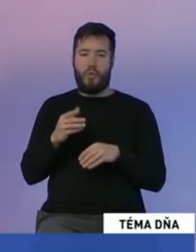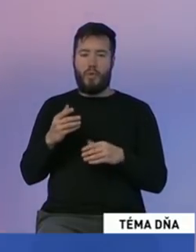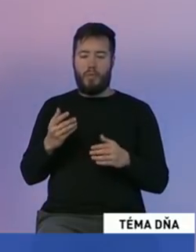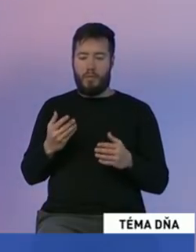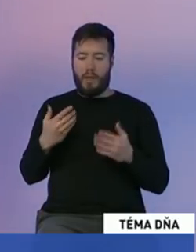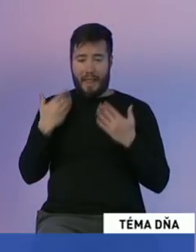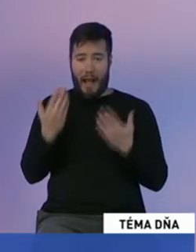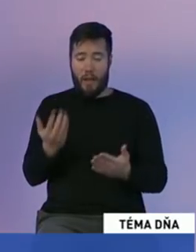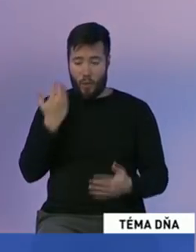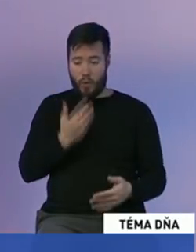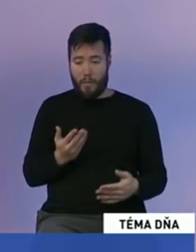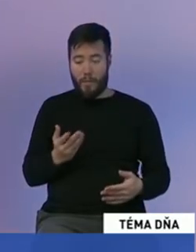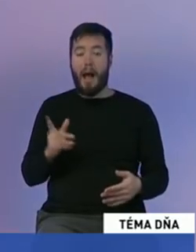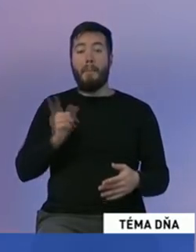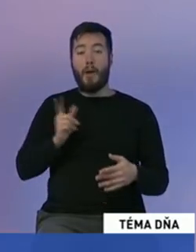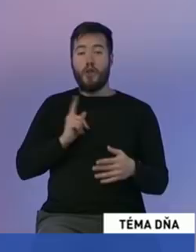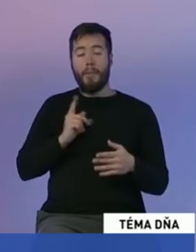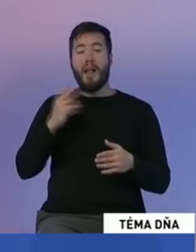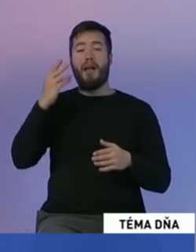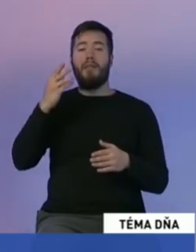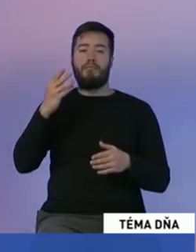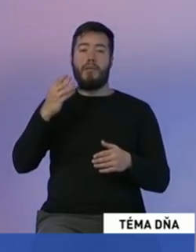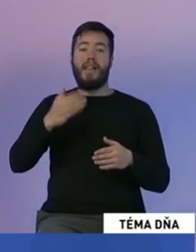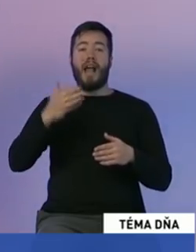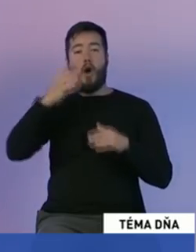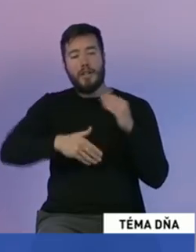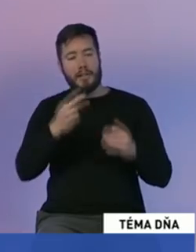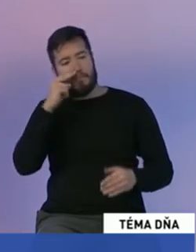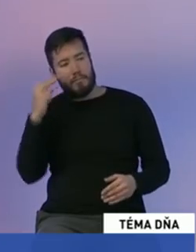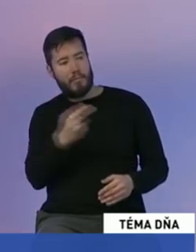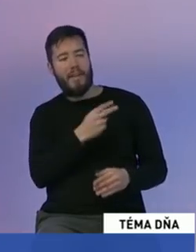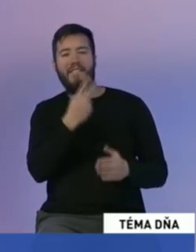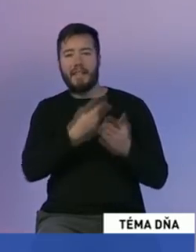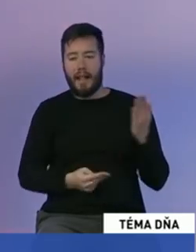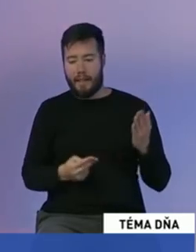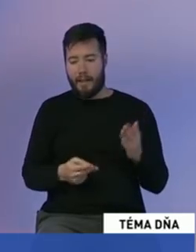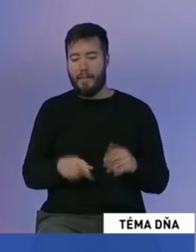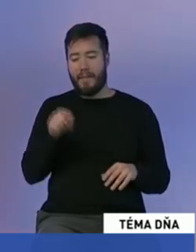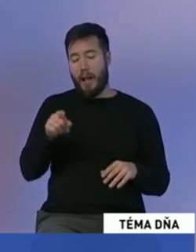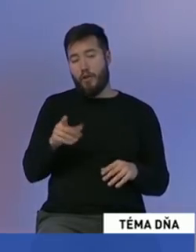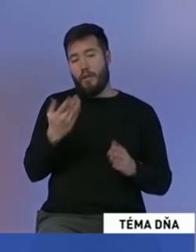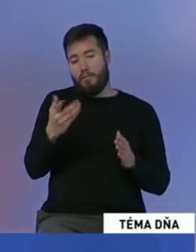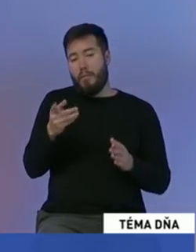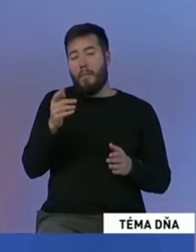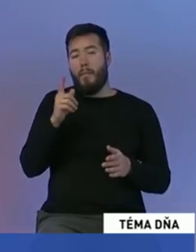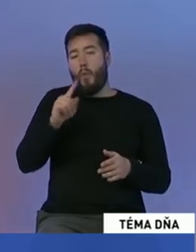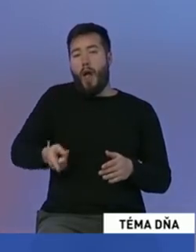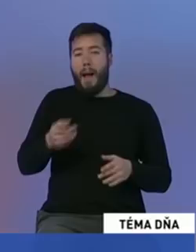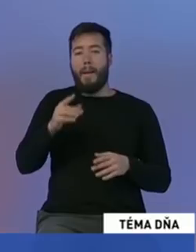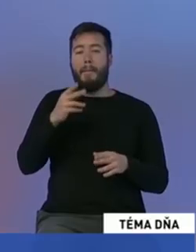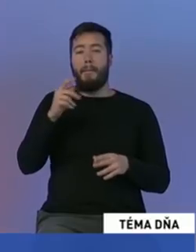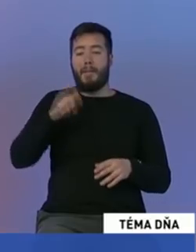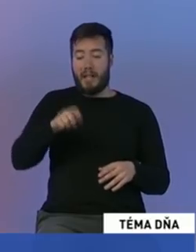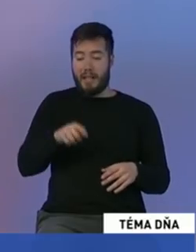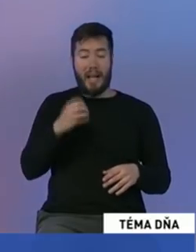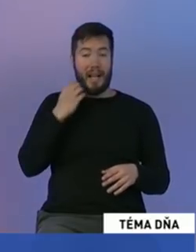na konci dňa by mal po ňom vidieť aj výsledky. To znamená, že za mňa toto ideálne fungovanie toho poslanca a pokiaľ sa to neplní, tak by